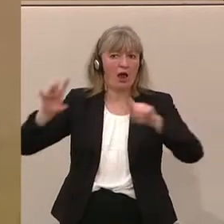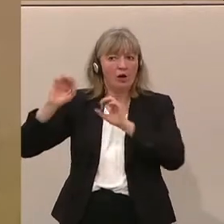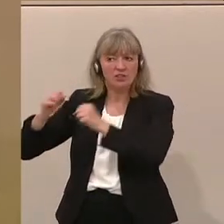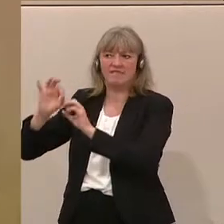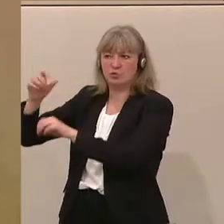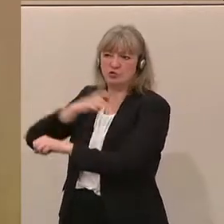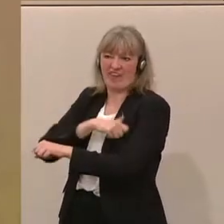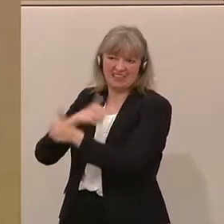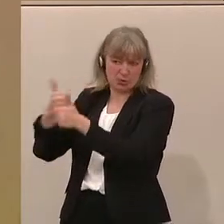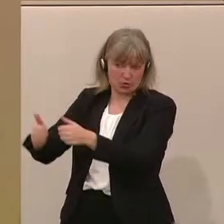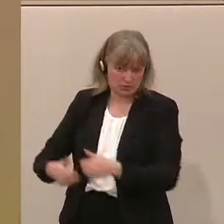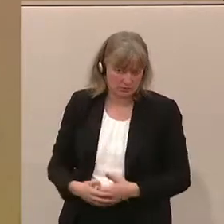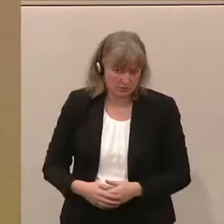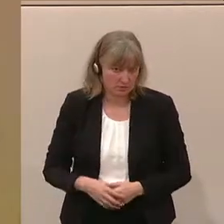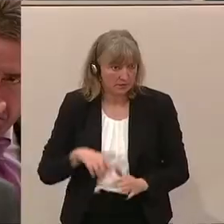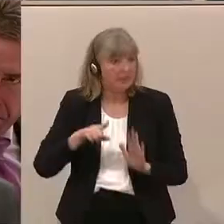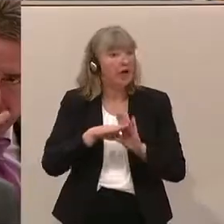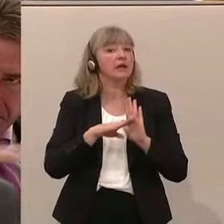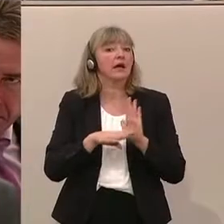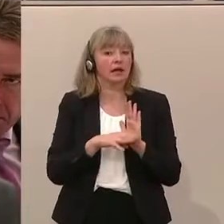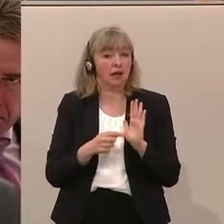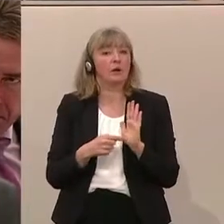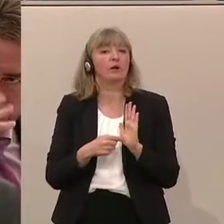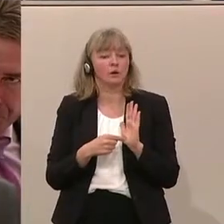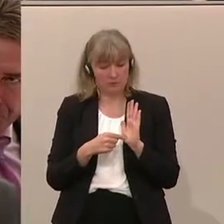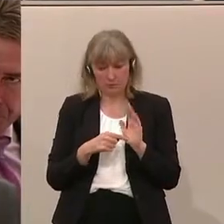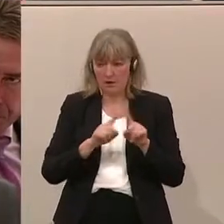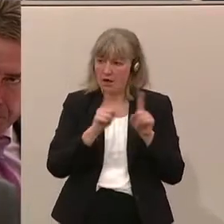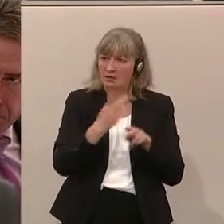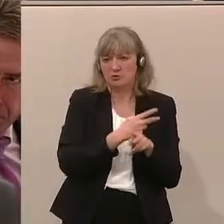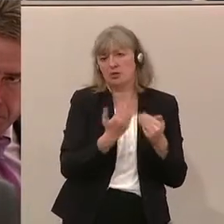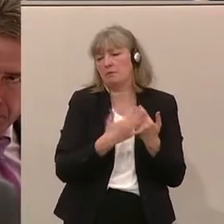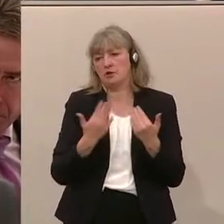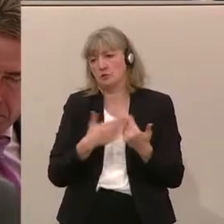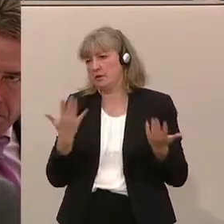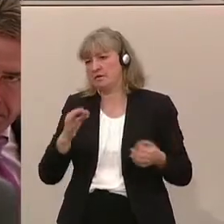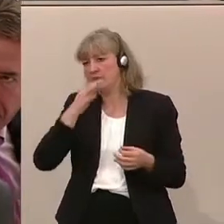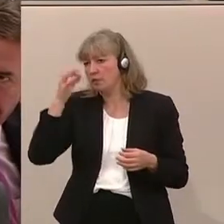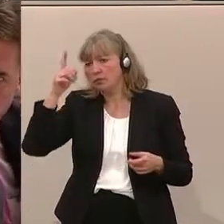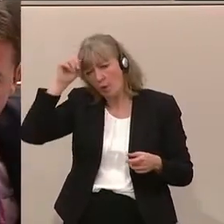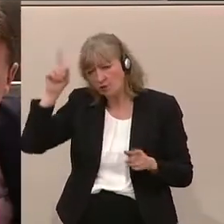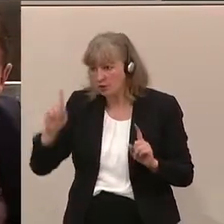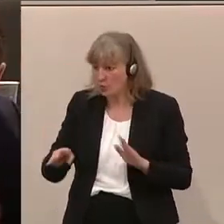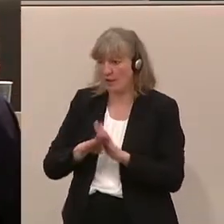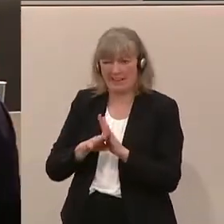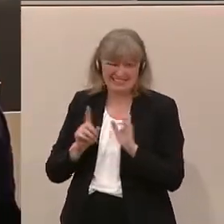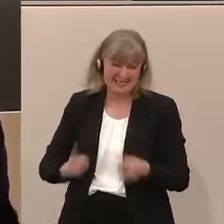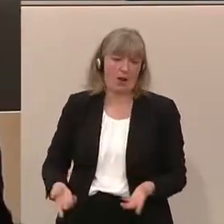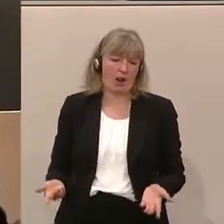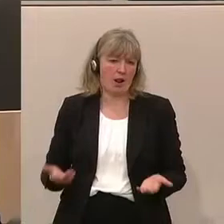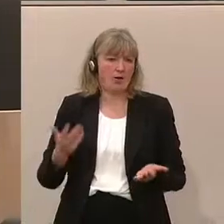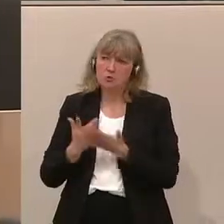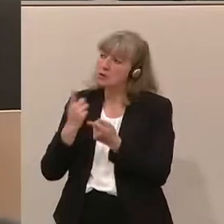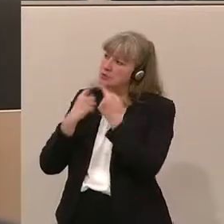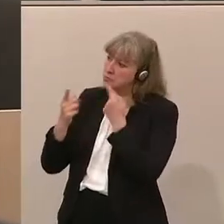Schweiz. Und ich denke, diese Regelung sollten wir mit anderen Staaten, wie auch zum Beispiel für Deutschland regeln. Es hat auch diesbezüglich